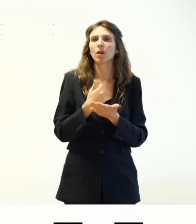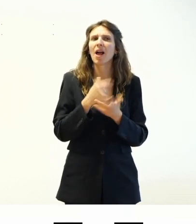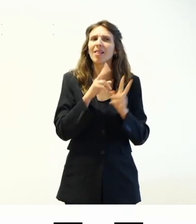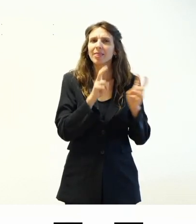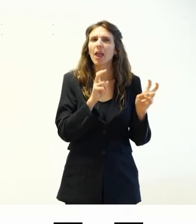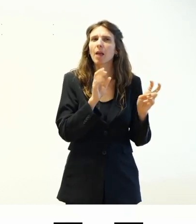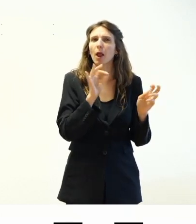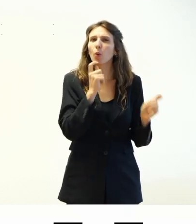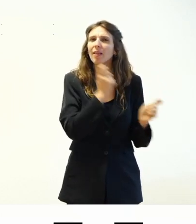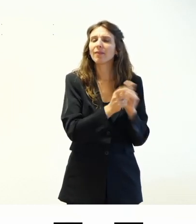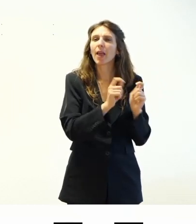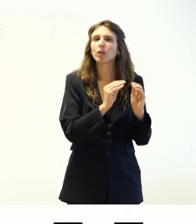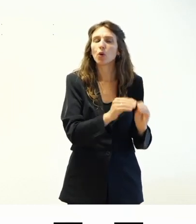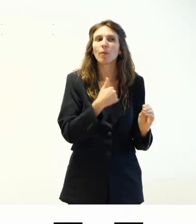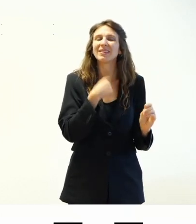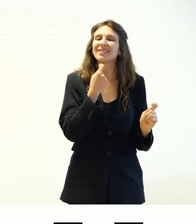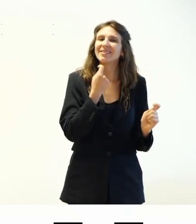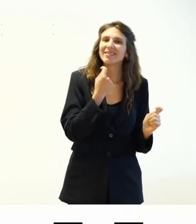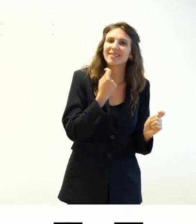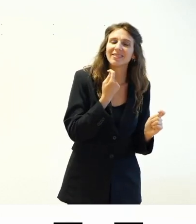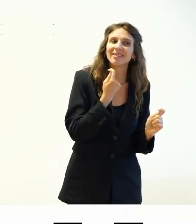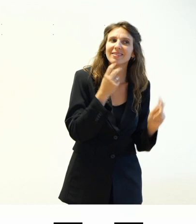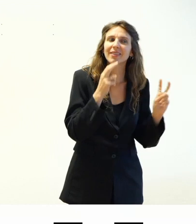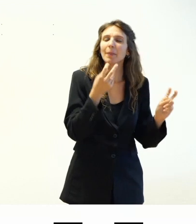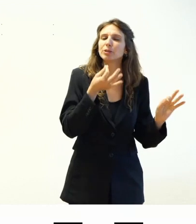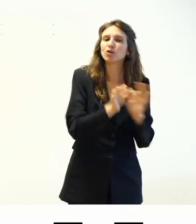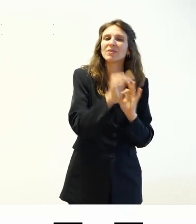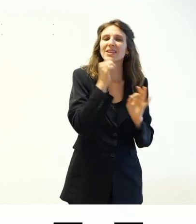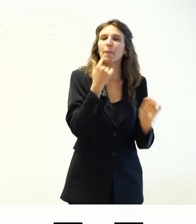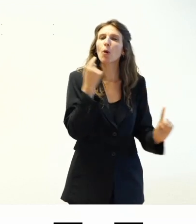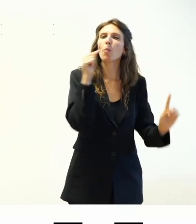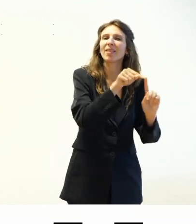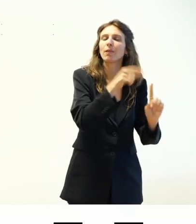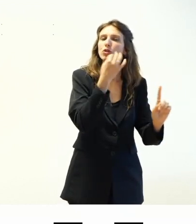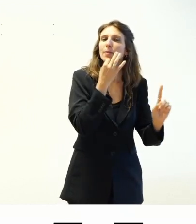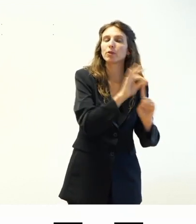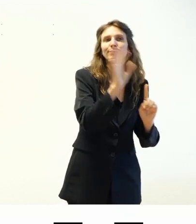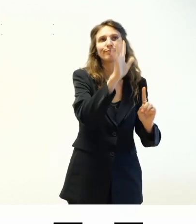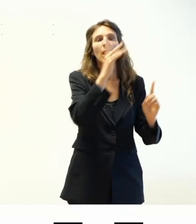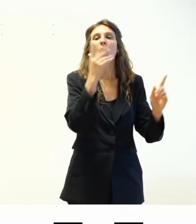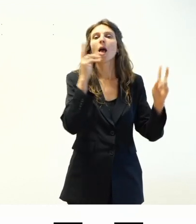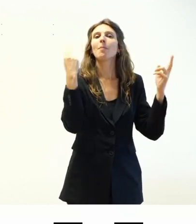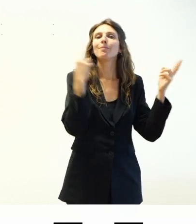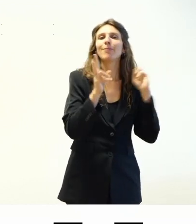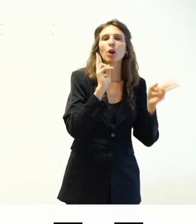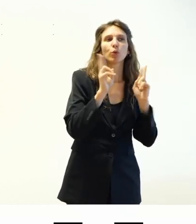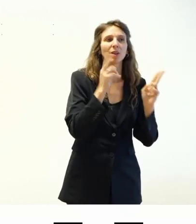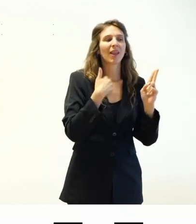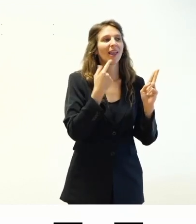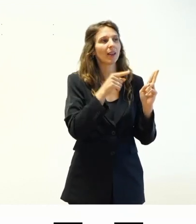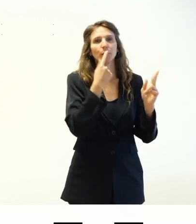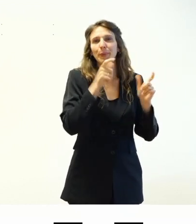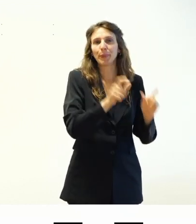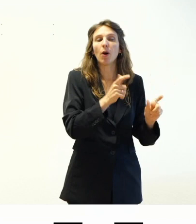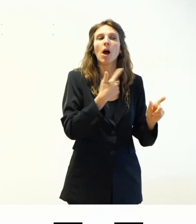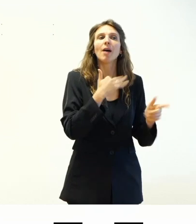venduti come temi specifici per fare qualche cosa. Ad esempio, tema per parrucchieri, in cui ho un sistema che mi permette di